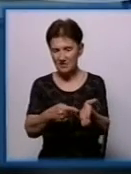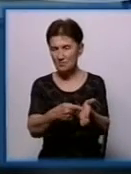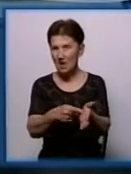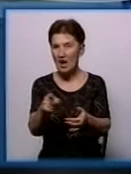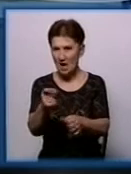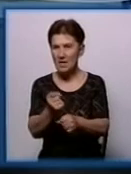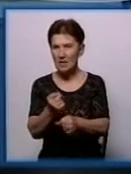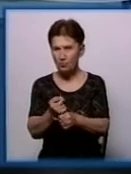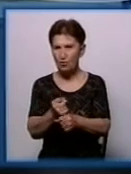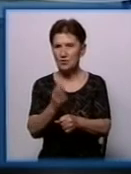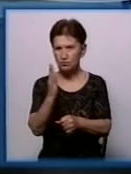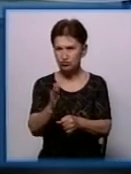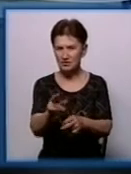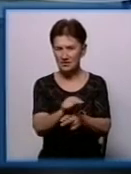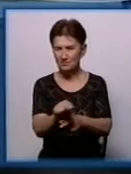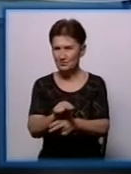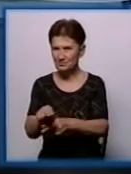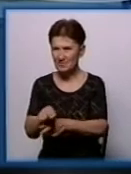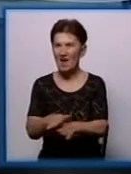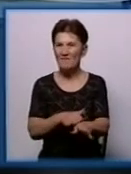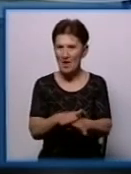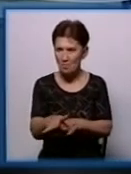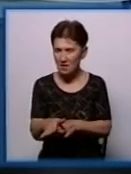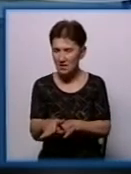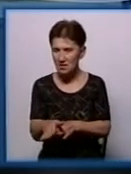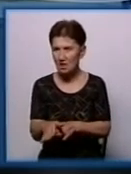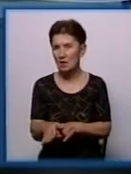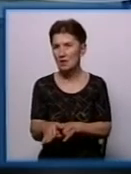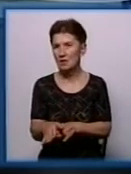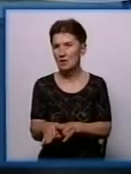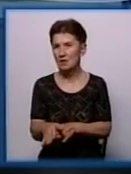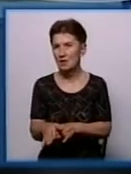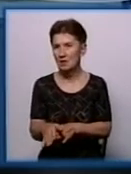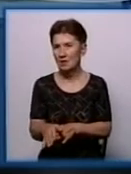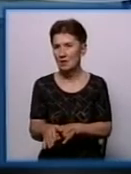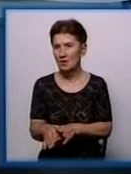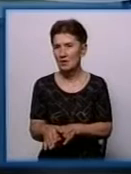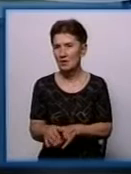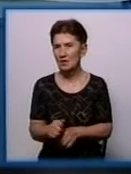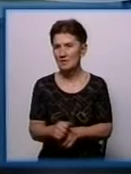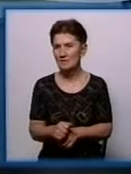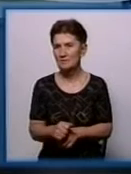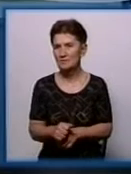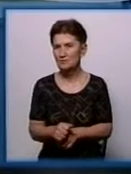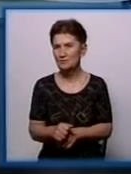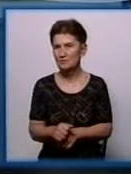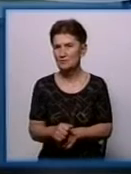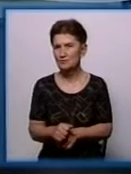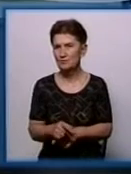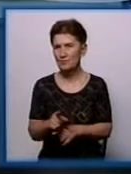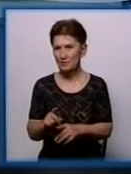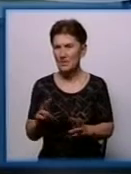йде, виділяються кошти, вони там на слідуючий рік доробляють і повністю буде забезпечена пожежна